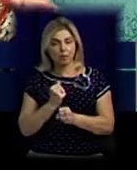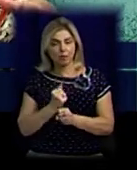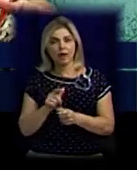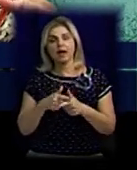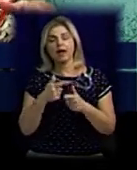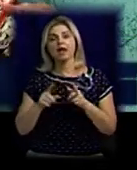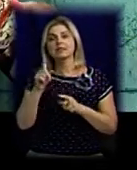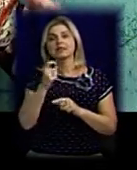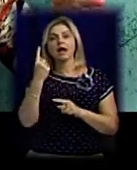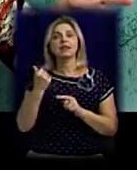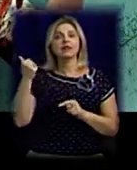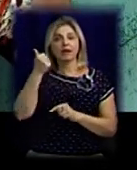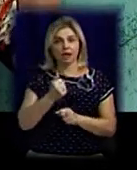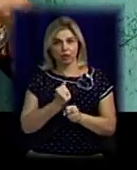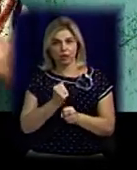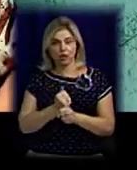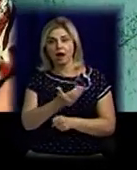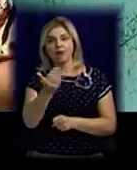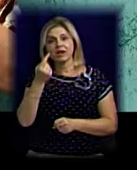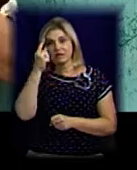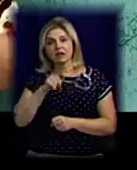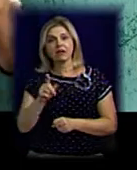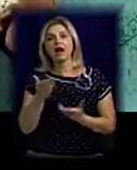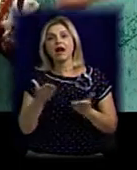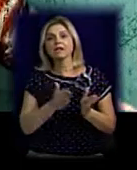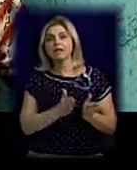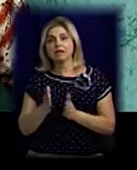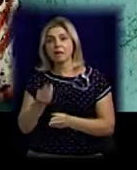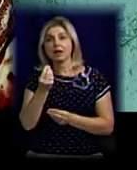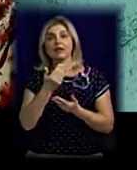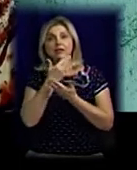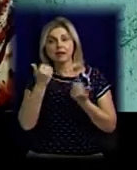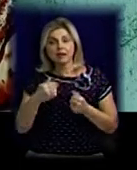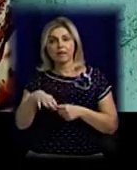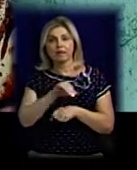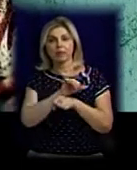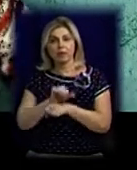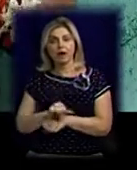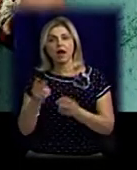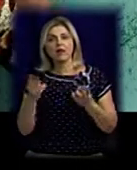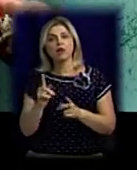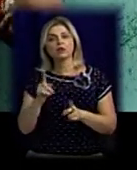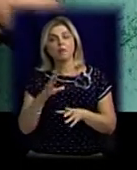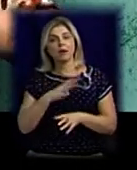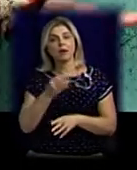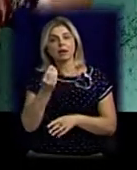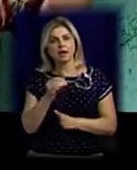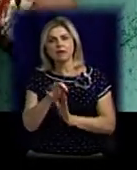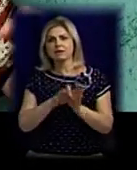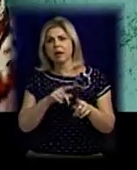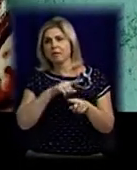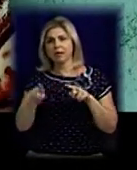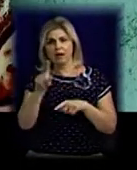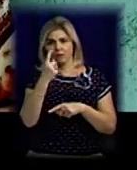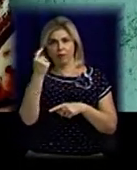за тиждень хоча б. А ви ж знаєте, яка вона система. Грошей немає і припиняють все. Треба так, щоб гроші були, щоб одразу зробили усе за